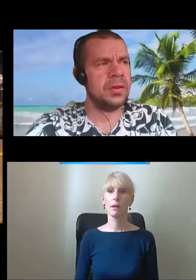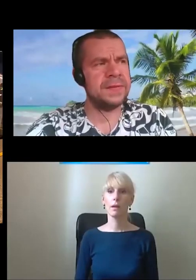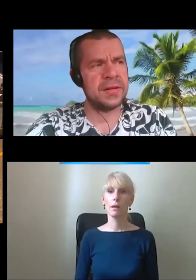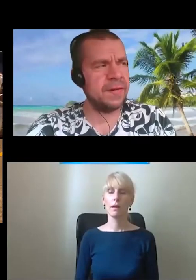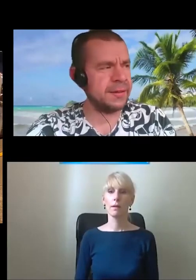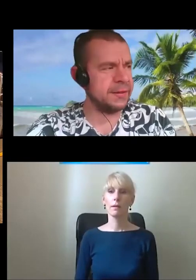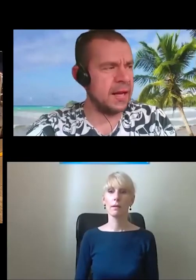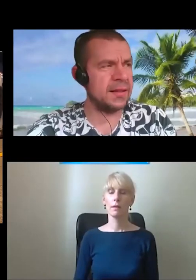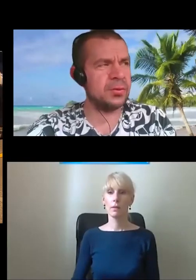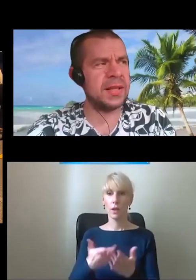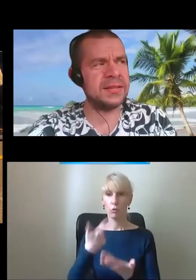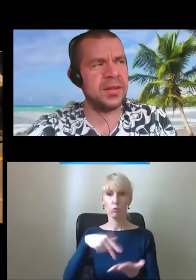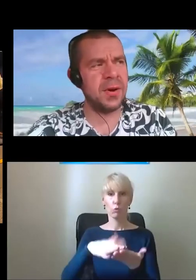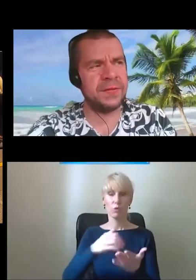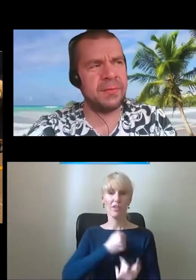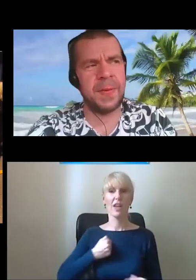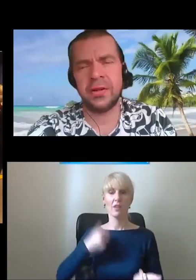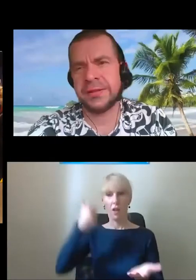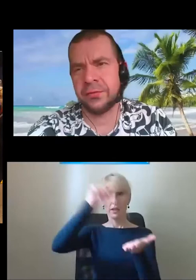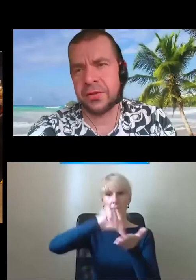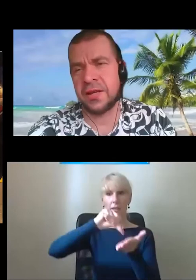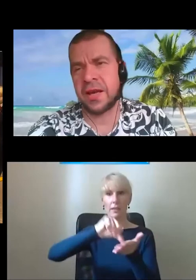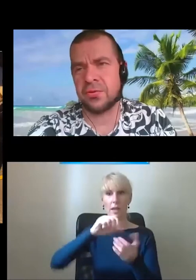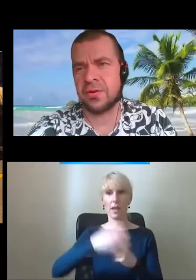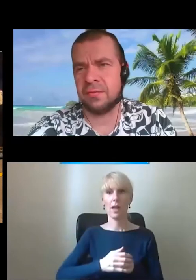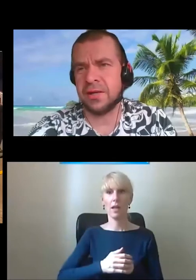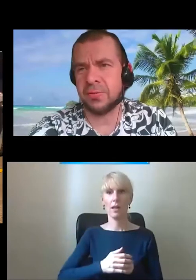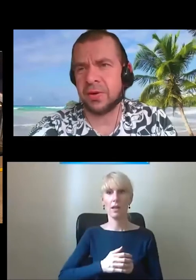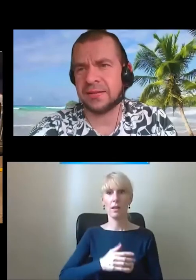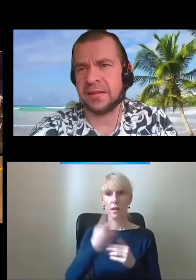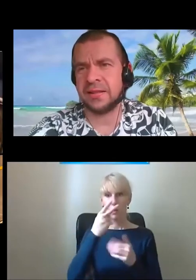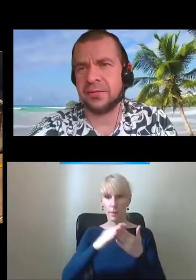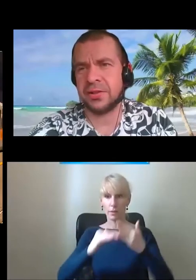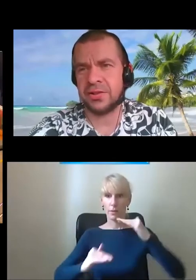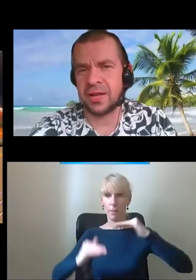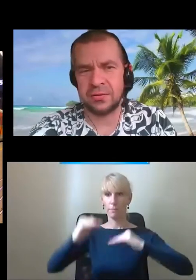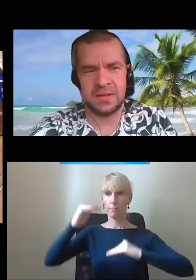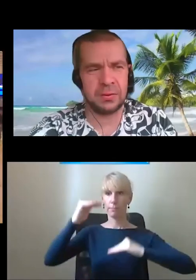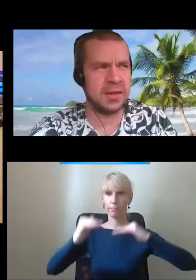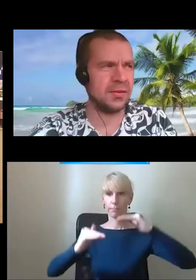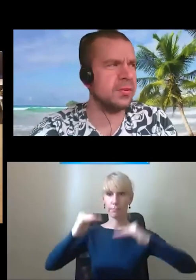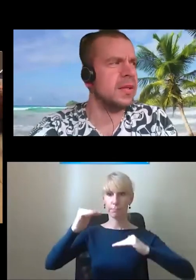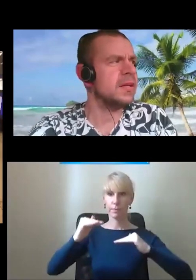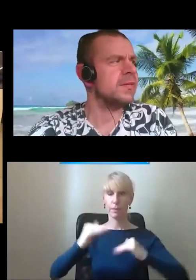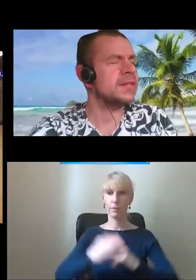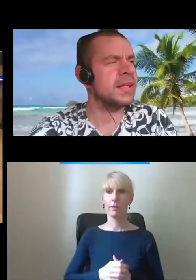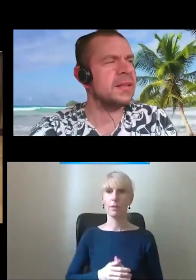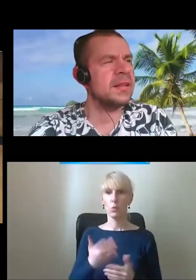To jest Warszawa Centralna, tutaj jest trochę łatwiej, bo perony są wyżej, jak już mieliśmy okazję dowiedzieć się na którymś w stanie.